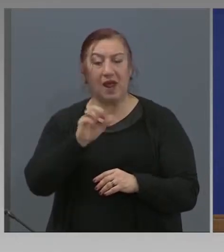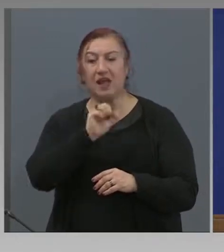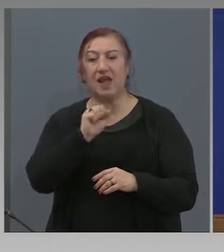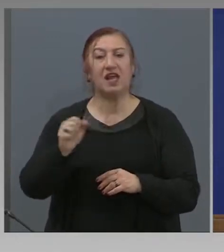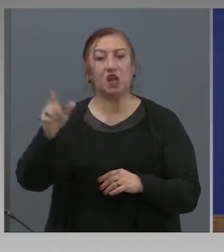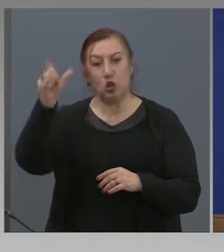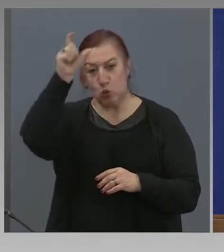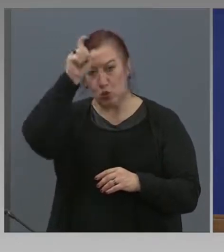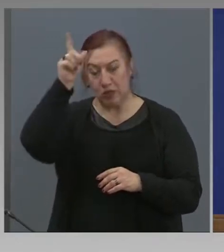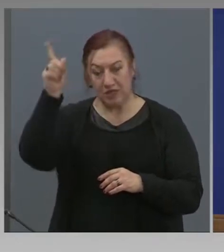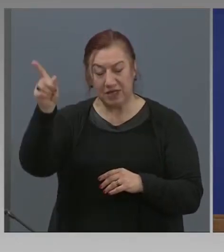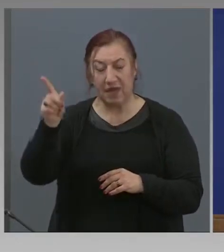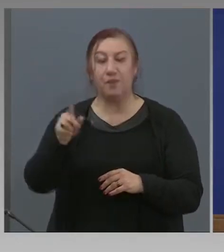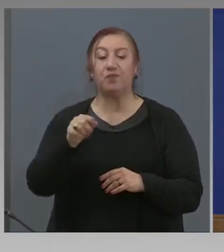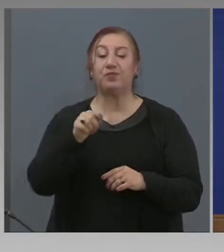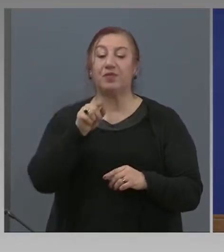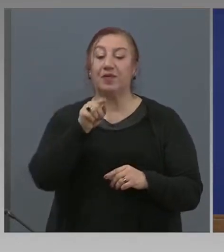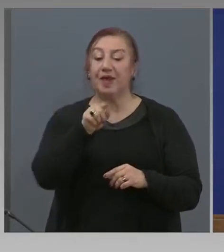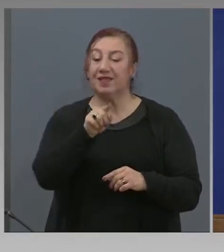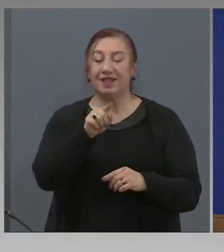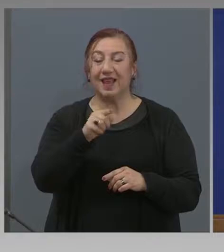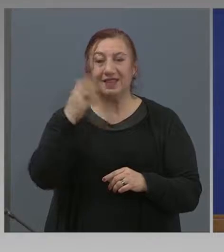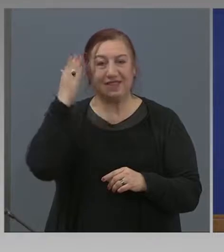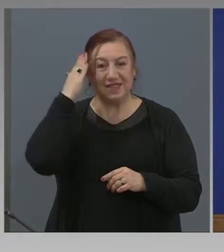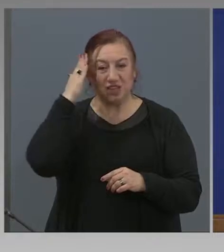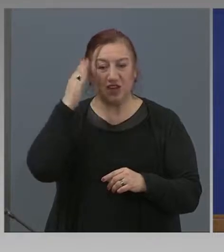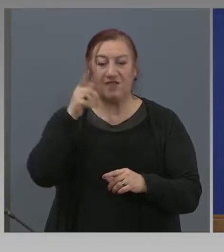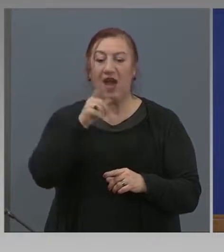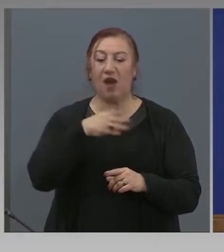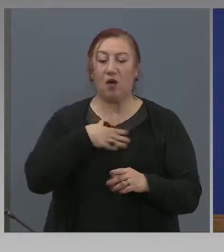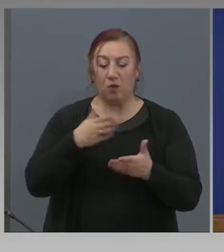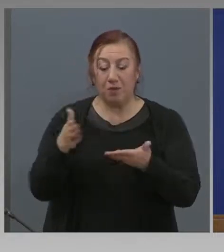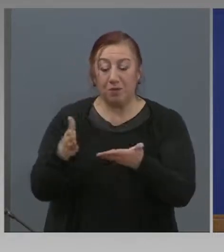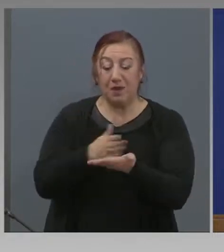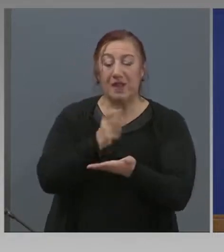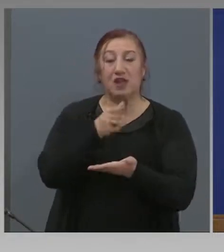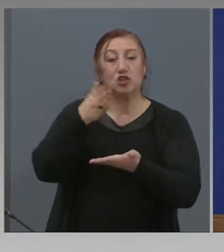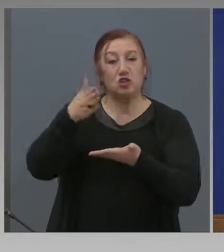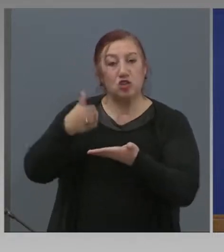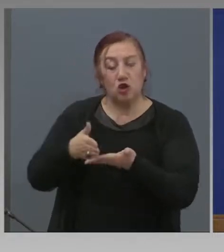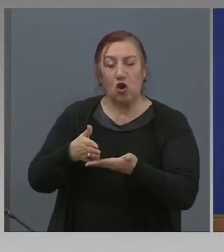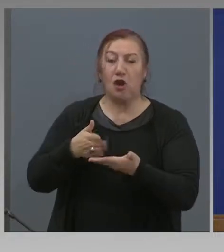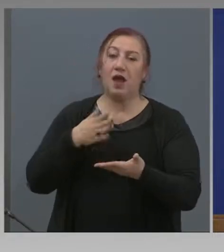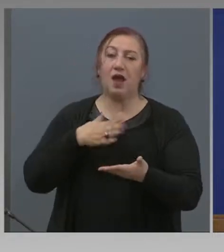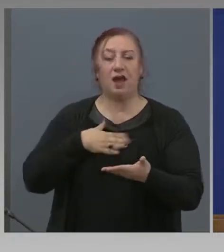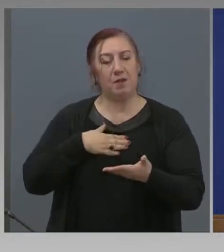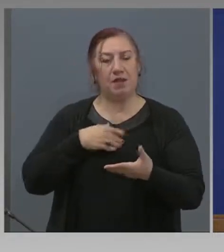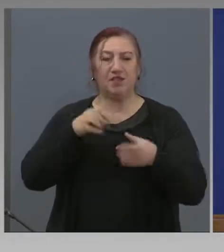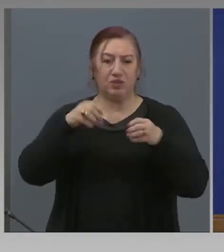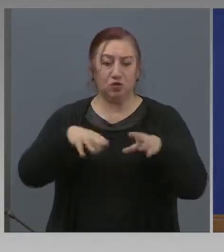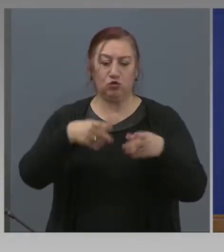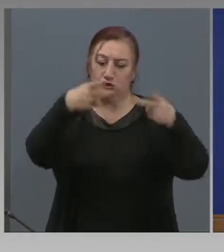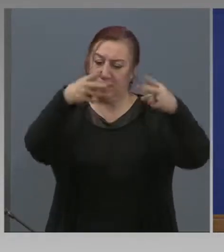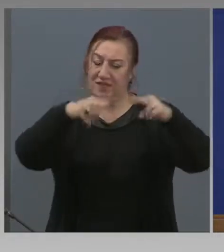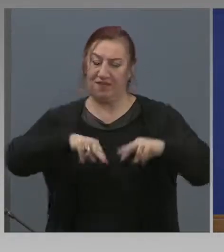намират в тези държави, в този период, ако са изтекли документи, ще бъдат пропуснати от техните власти да се приберат в България.